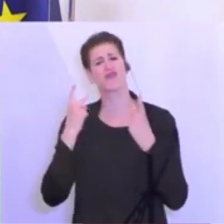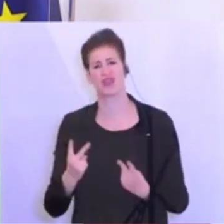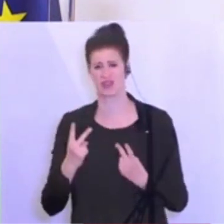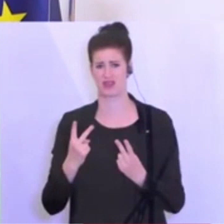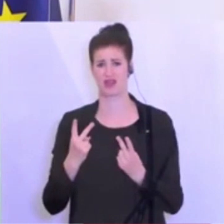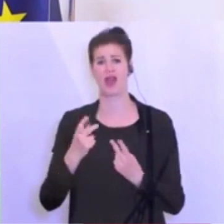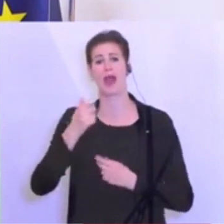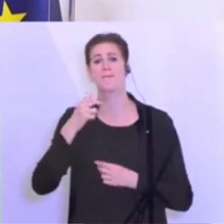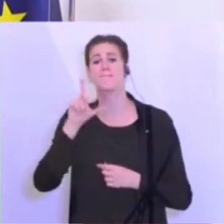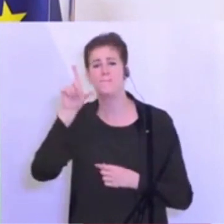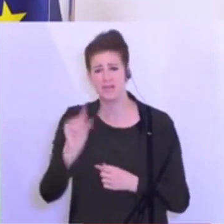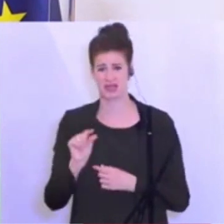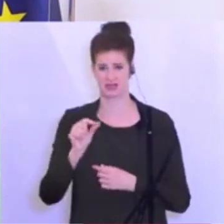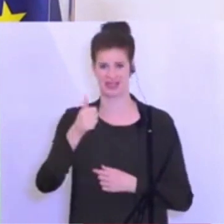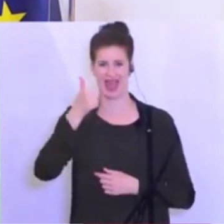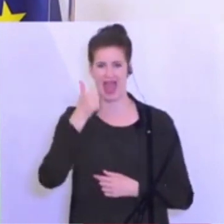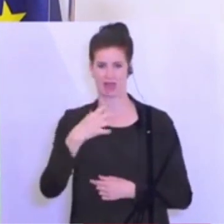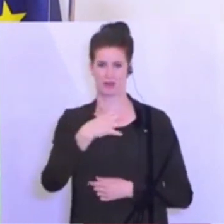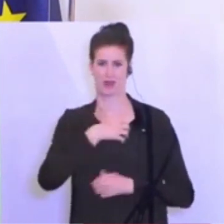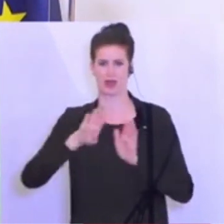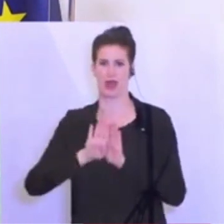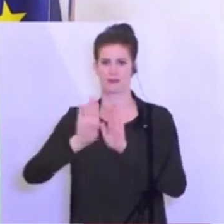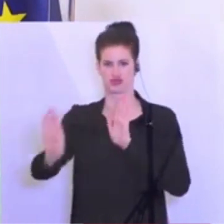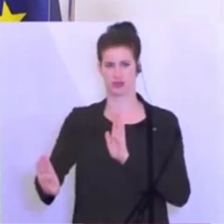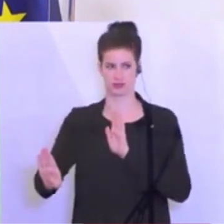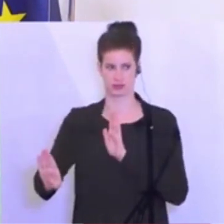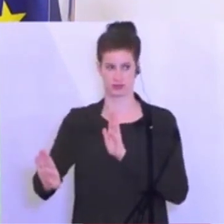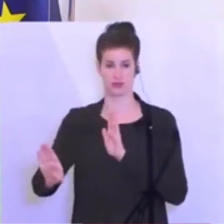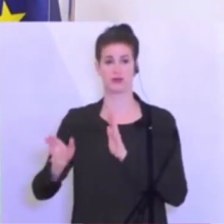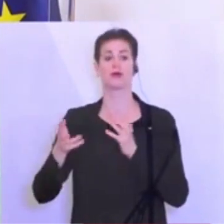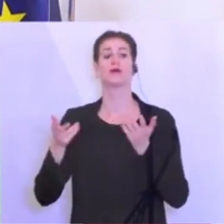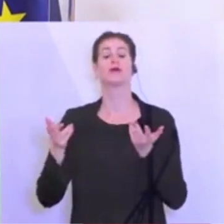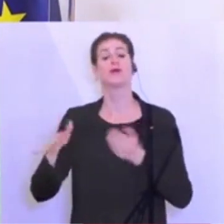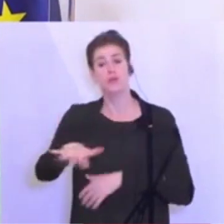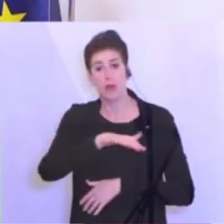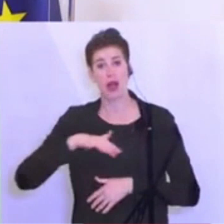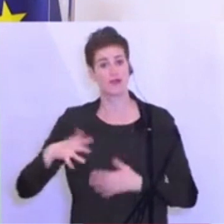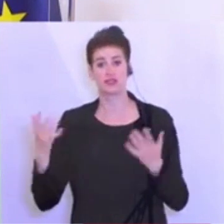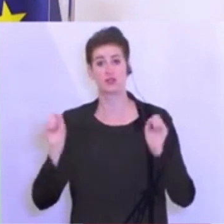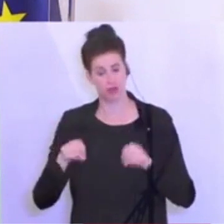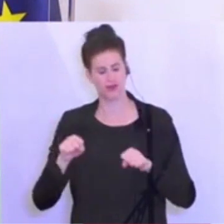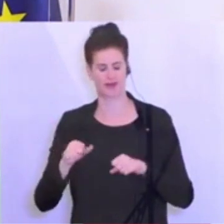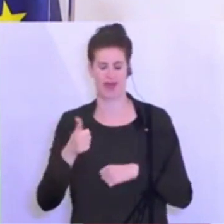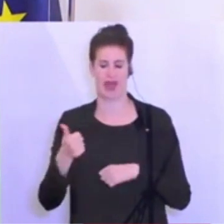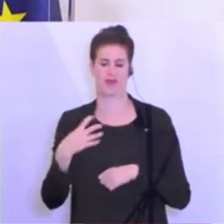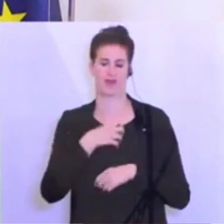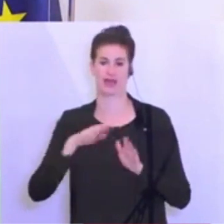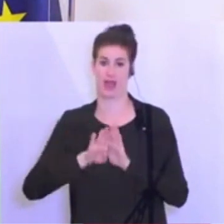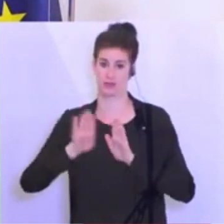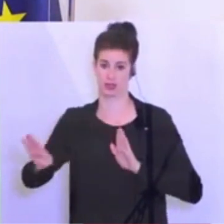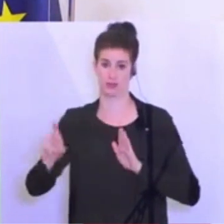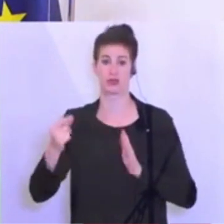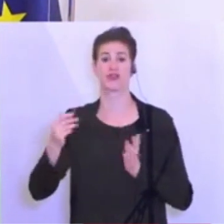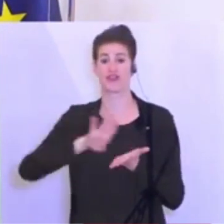einen Meter Abstand. Überall dort, wo es möglich ist, halten wir Abstand und verzichten wir